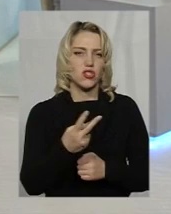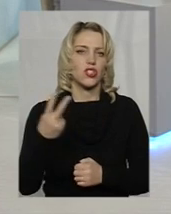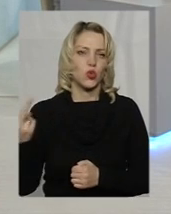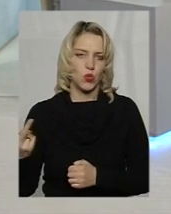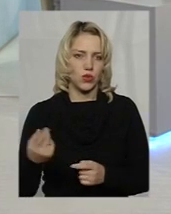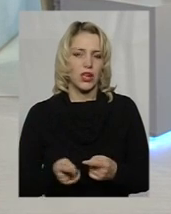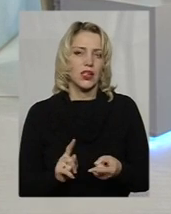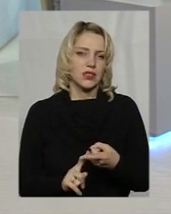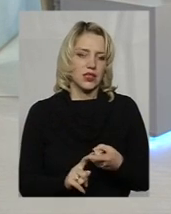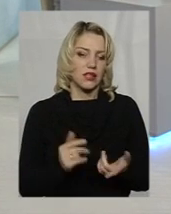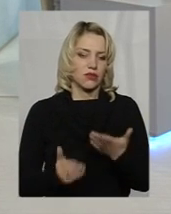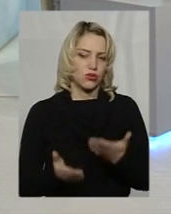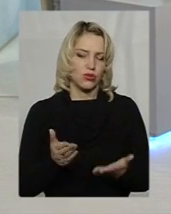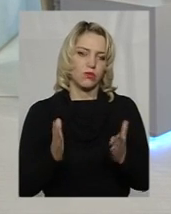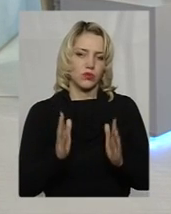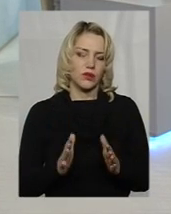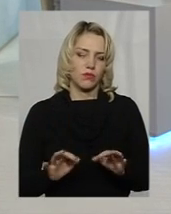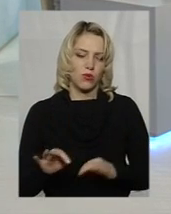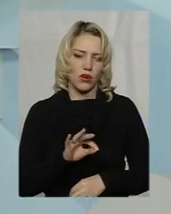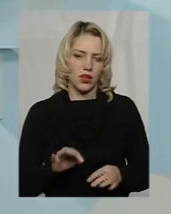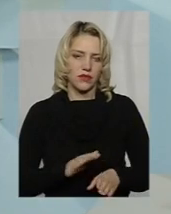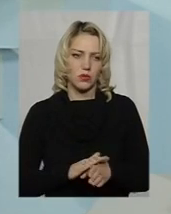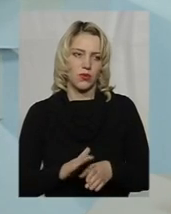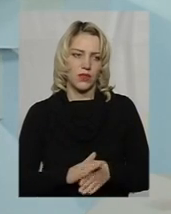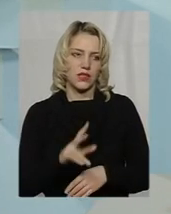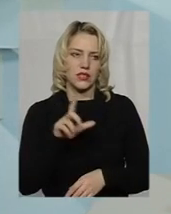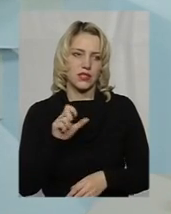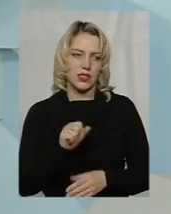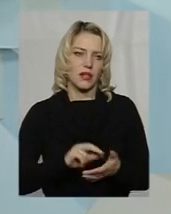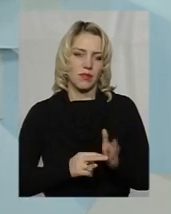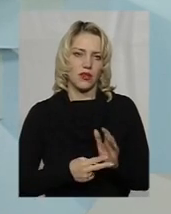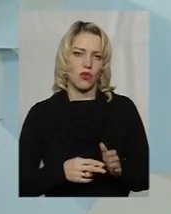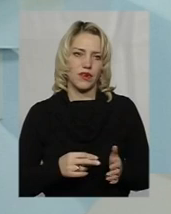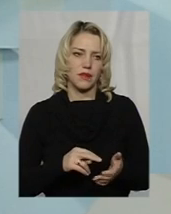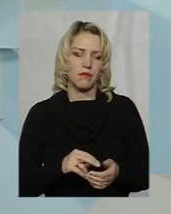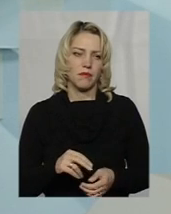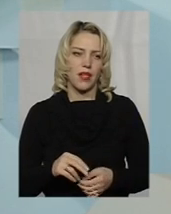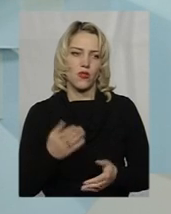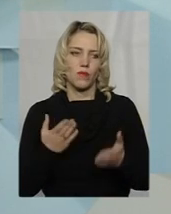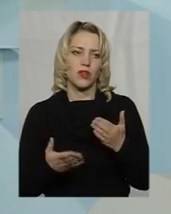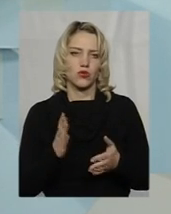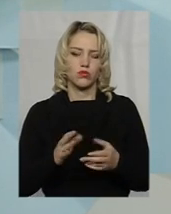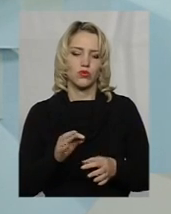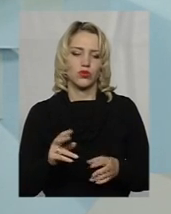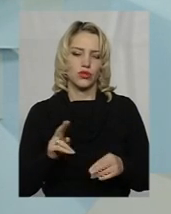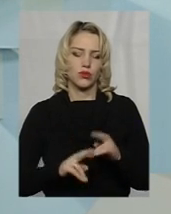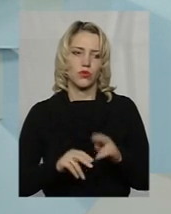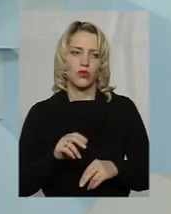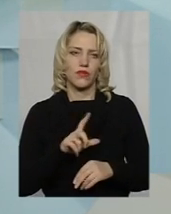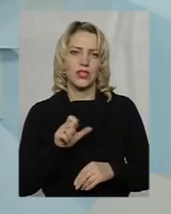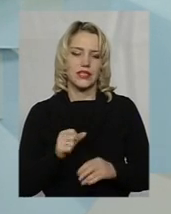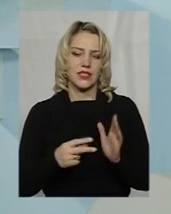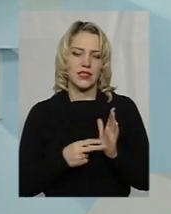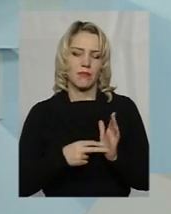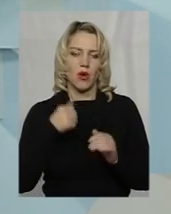разі, якщо проєкт буде відбуватися за запланованим планом, тобто, якщо вони будуть збудовані за 7 років, як